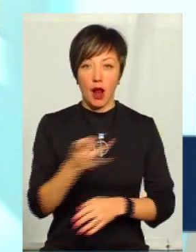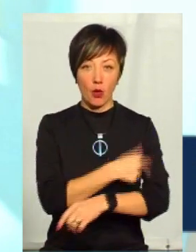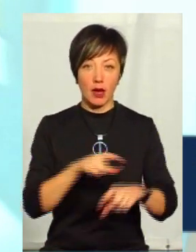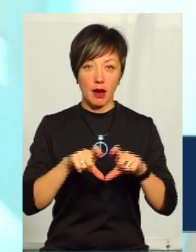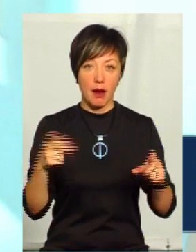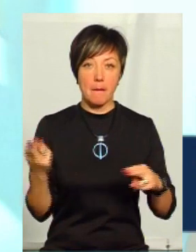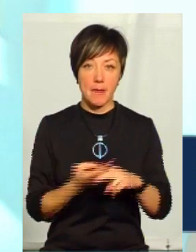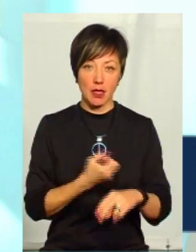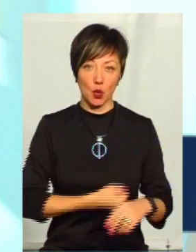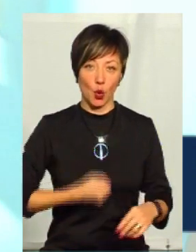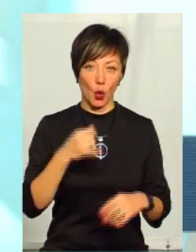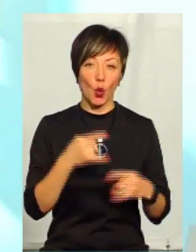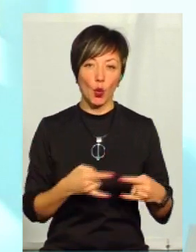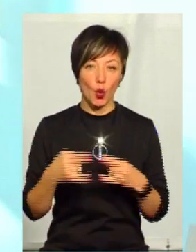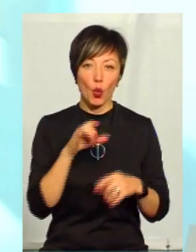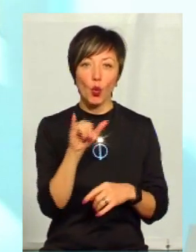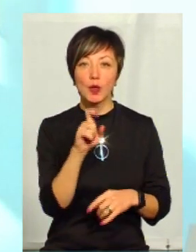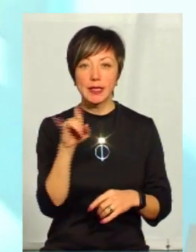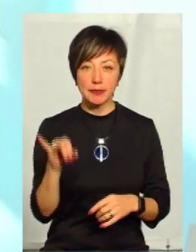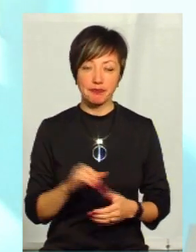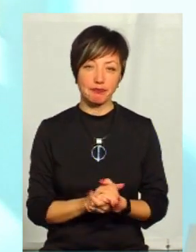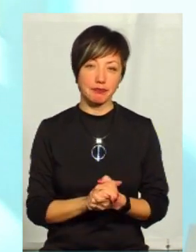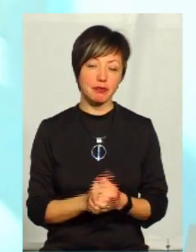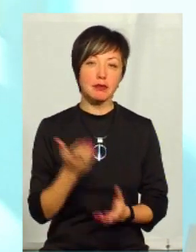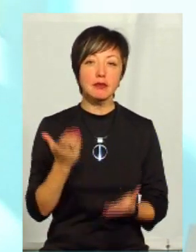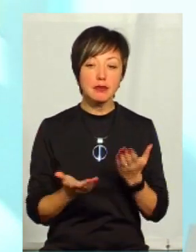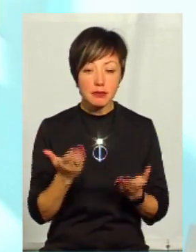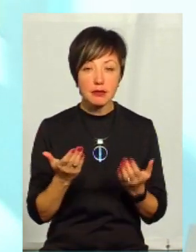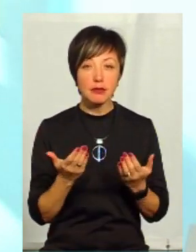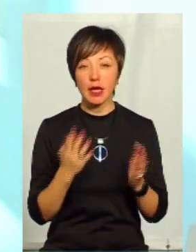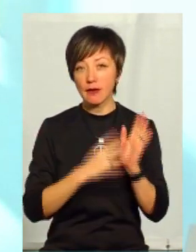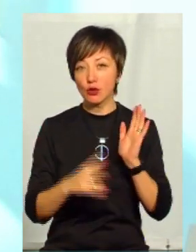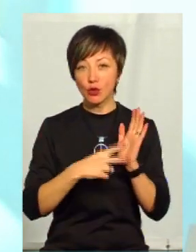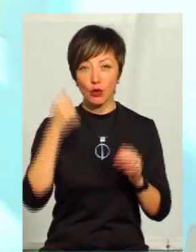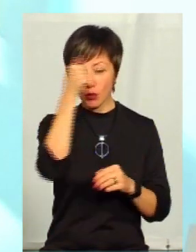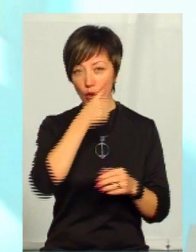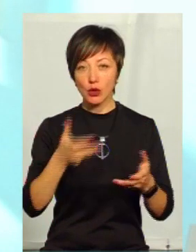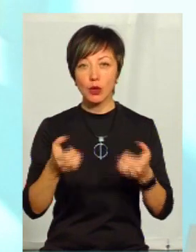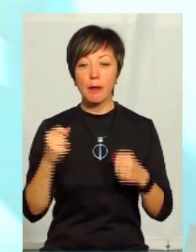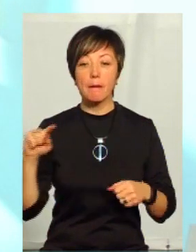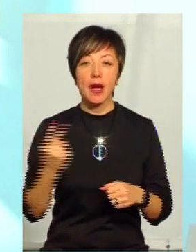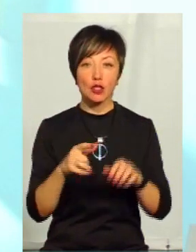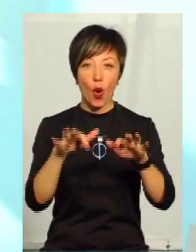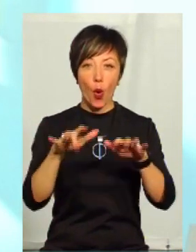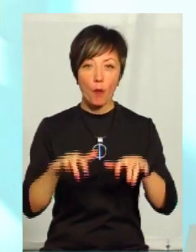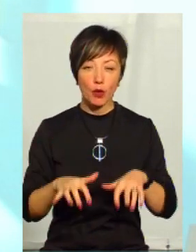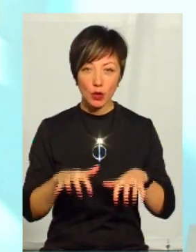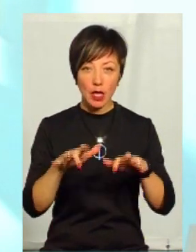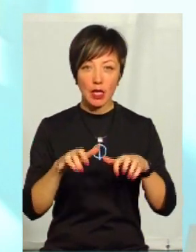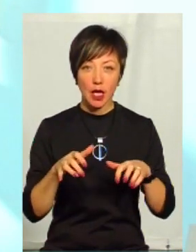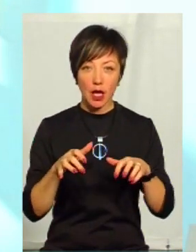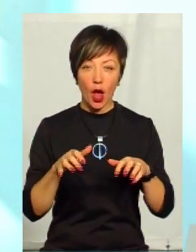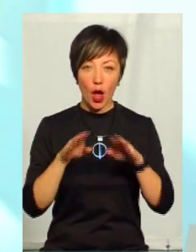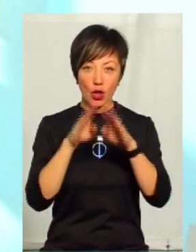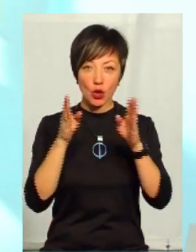лікарня, де немає ультразвікового апарату. На сьогоднішній день, якщо в 1997 році ми отримали перший комп'ютерний томограф, то